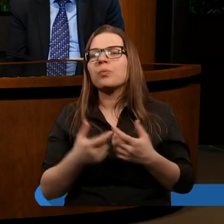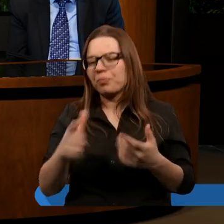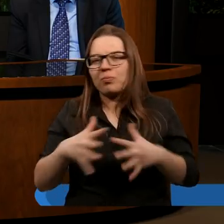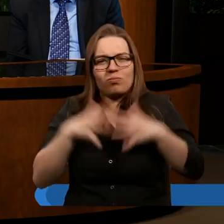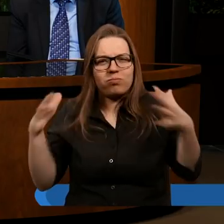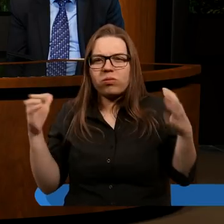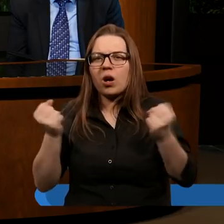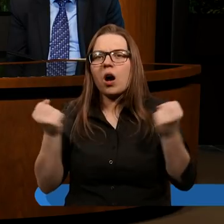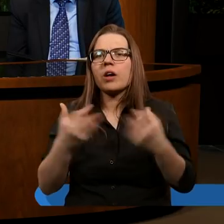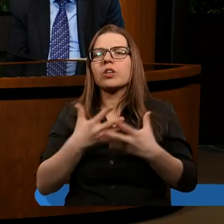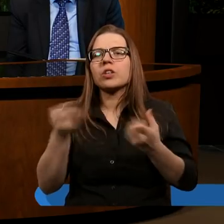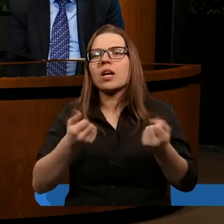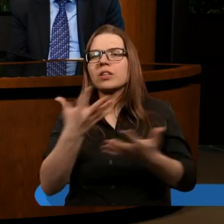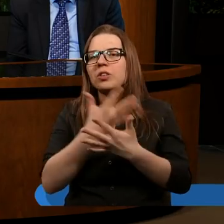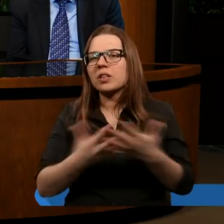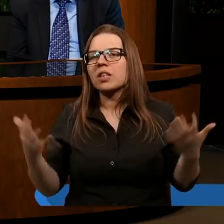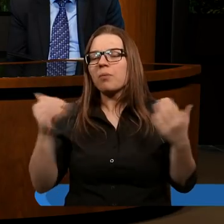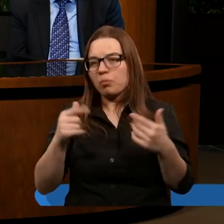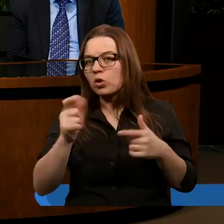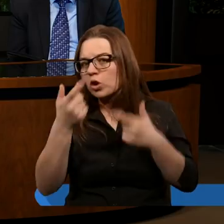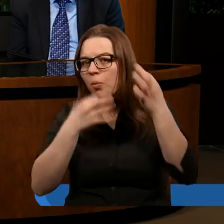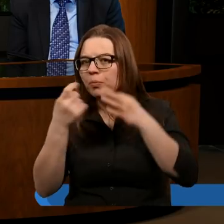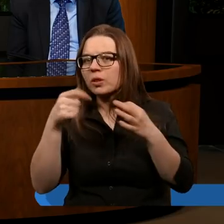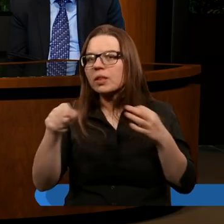trzęsienie ziemi. Czy ktoś mógłby kilka słów o powiedzieć?